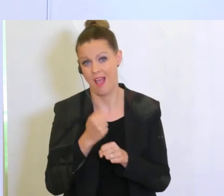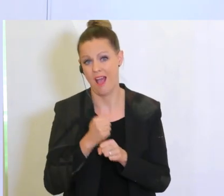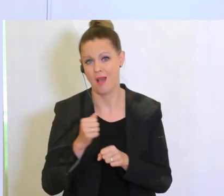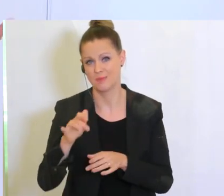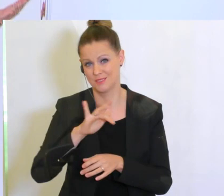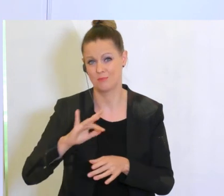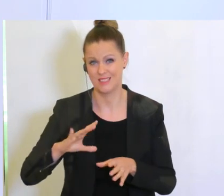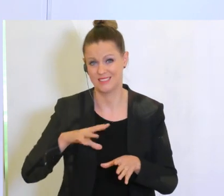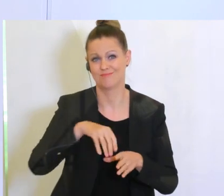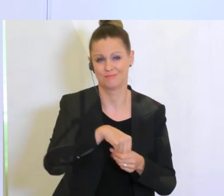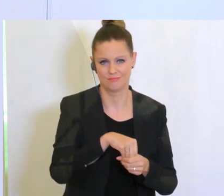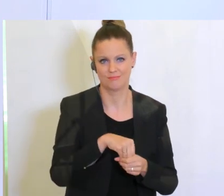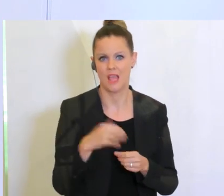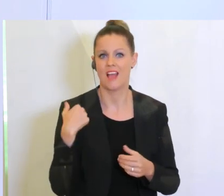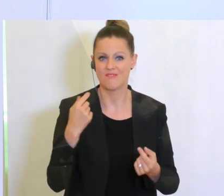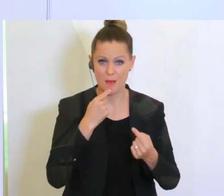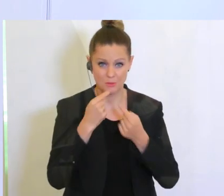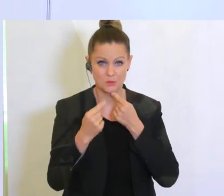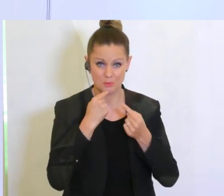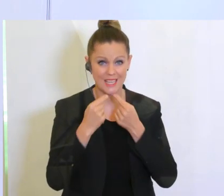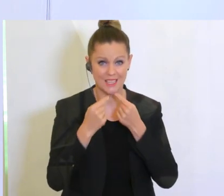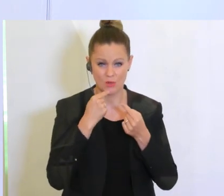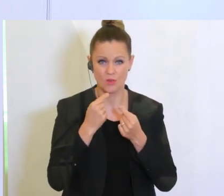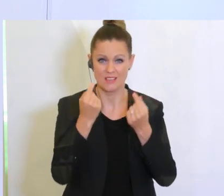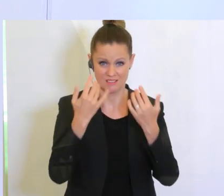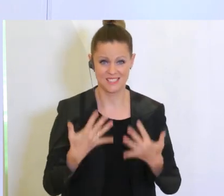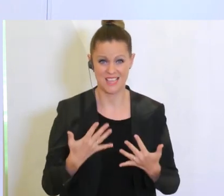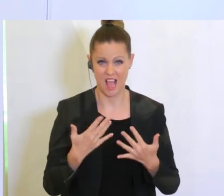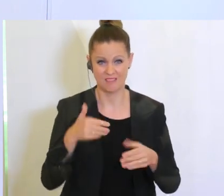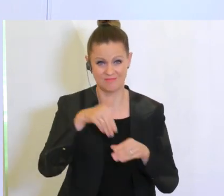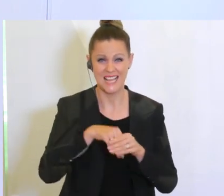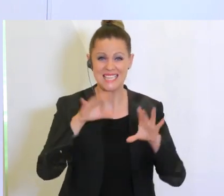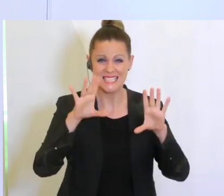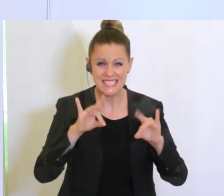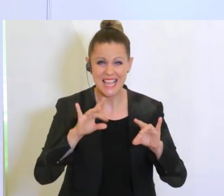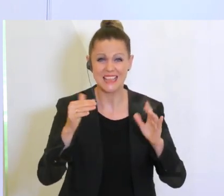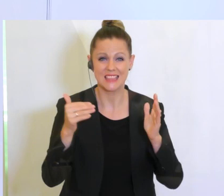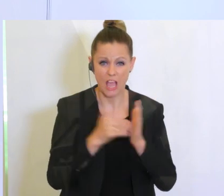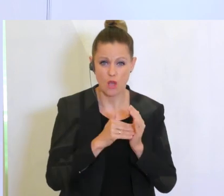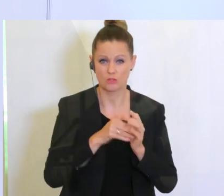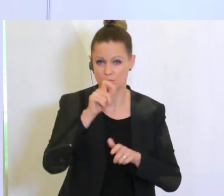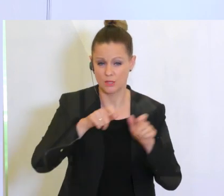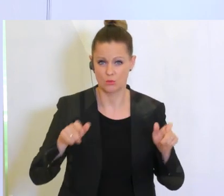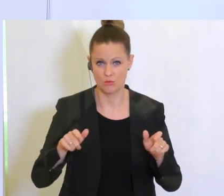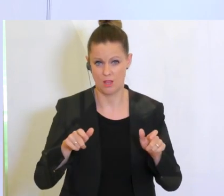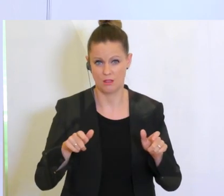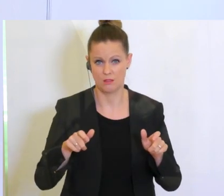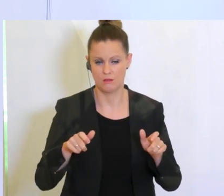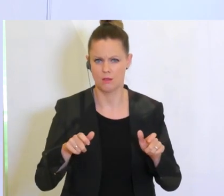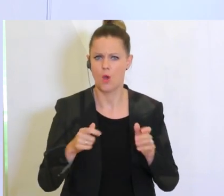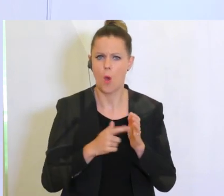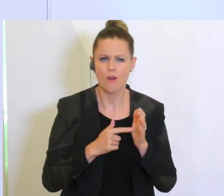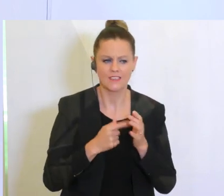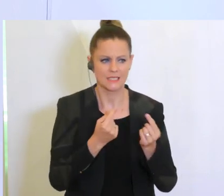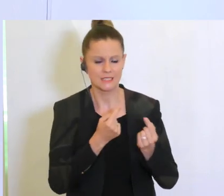Arbeitsplätze. In der Besprechung, die wir hatten, wurde die Zahl von 10.000 genannt. Menschen, die oft aufgrund